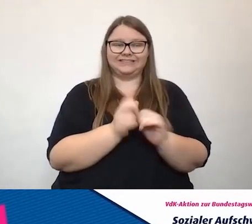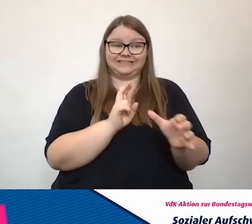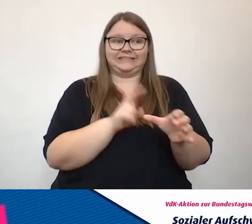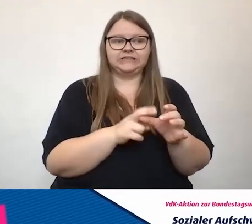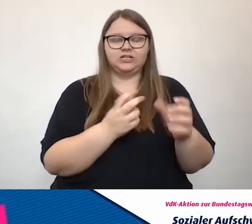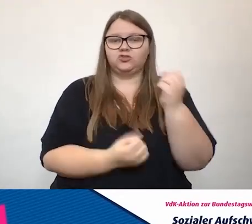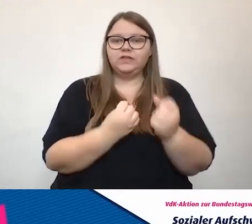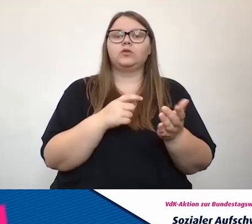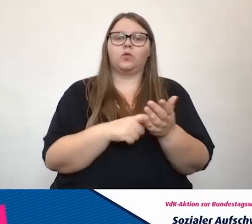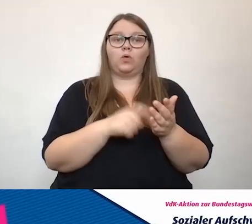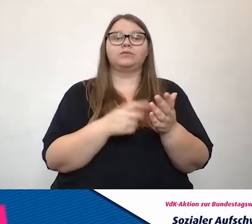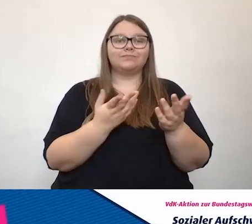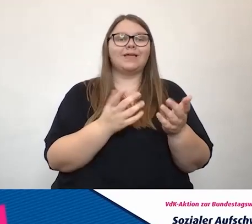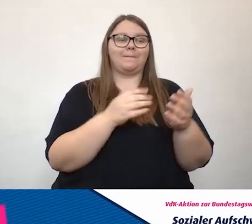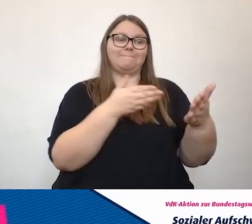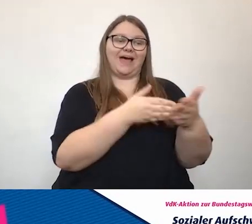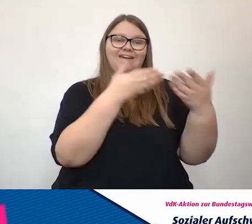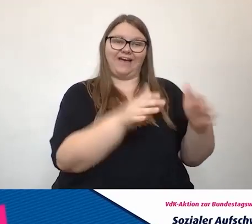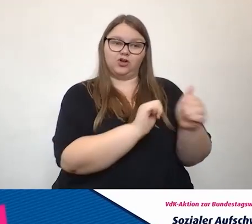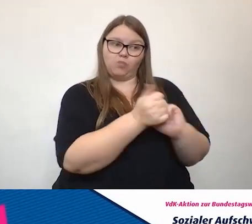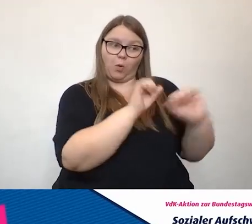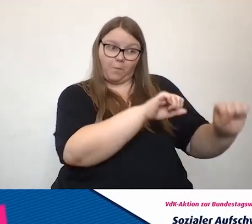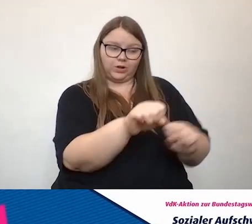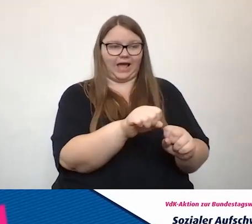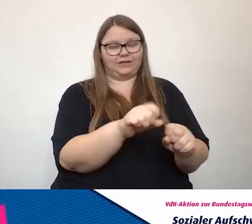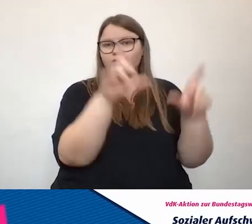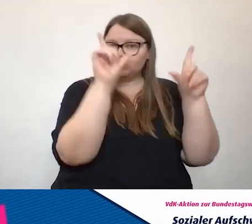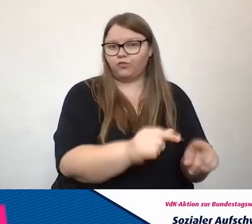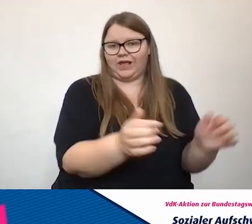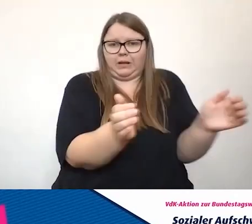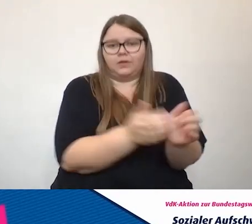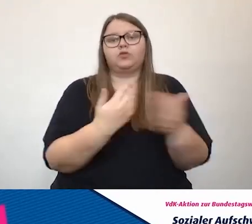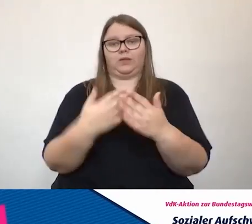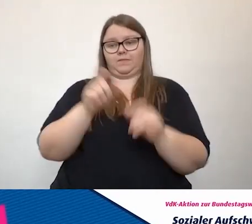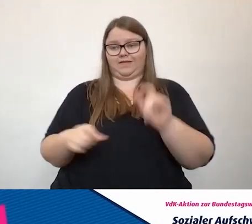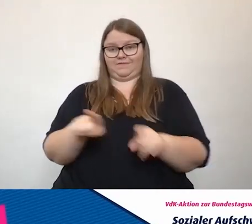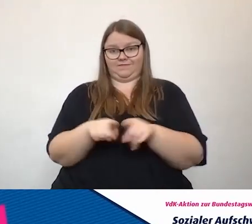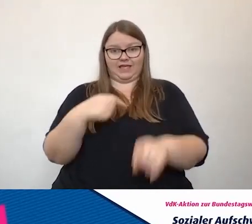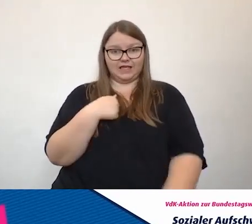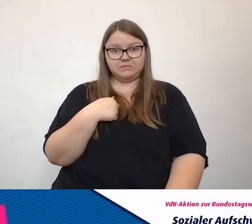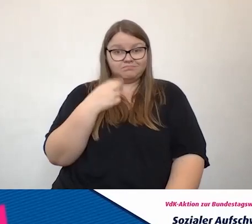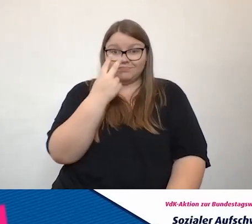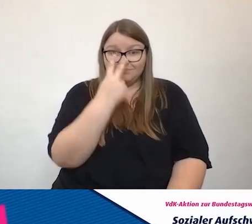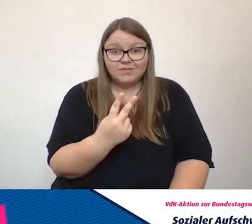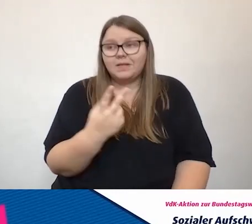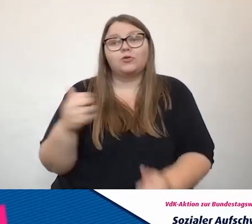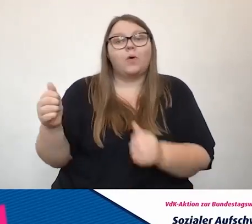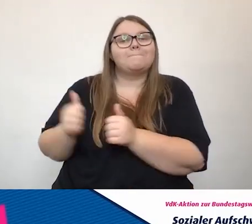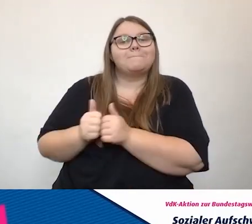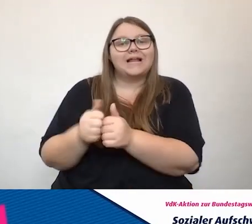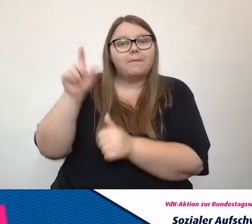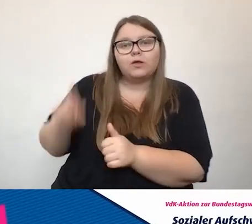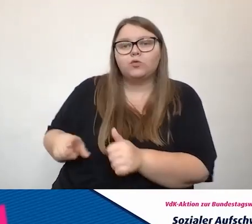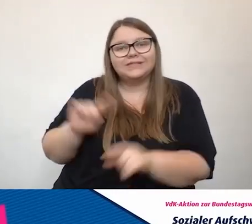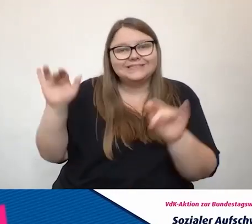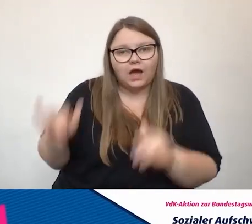einfach zu wenig barrierefreie Sportmöglichkeiten gibt. Weil gerade für Menschen wie mich, die nicht sehen, auch oft die Begleitpersonen fehlen. Für Rollstuhlfahrerinnen und